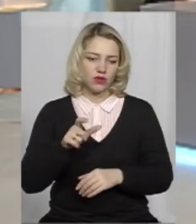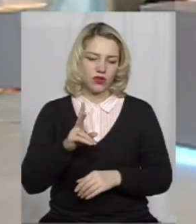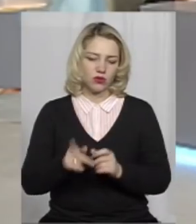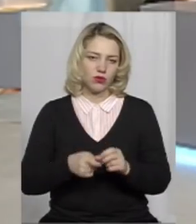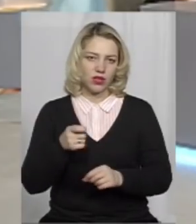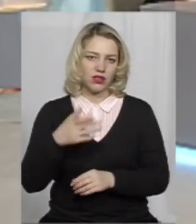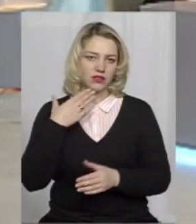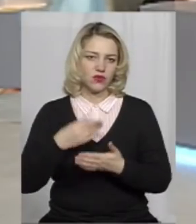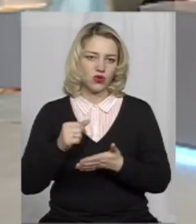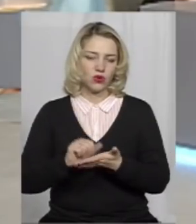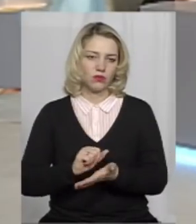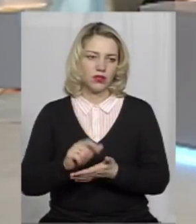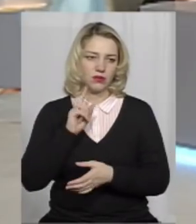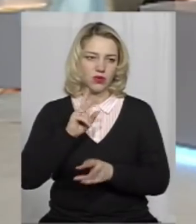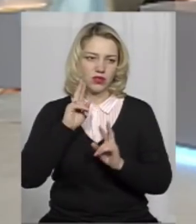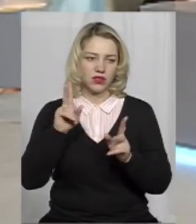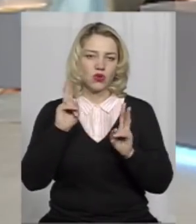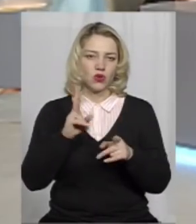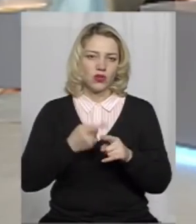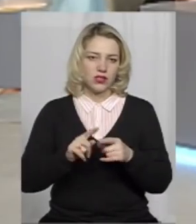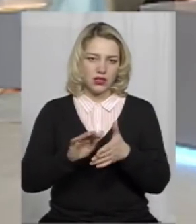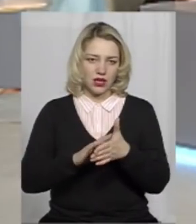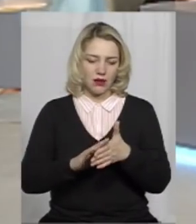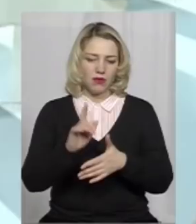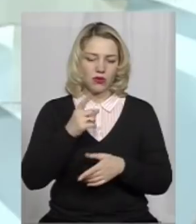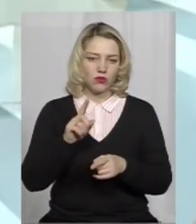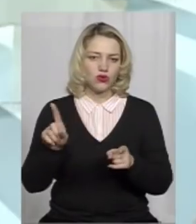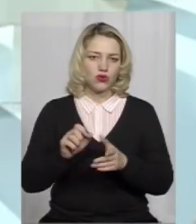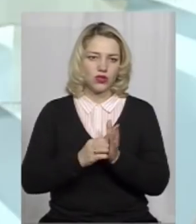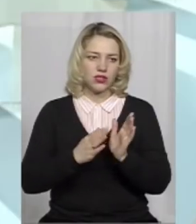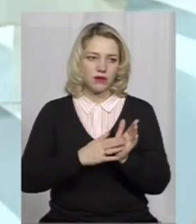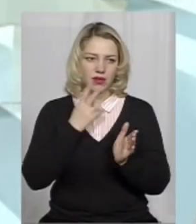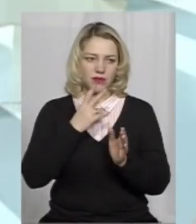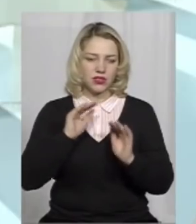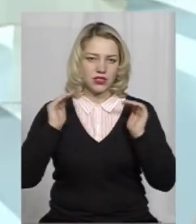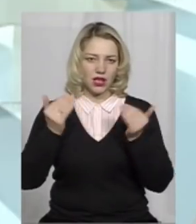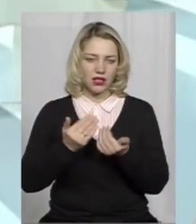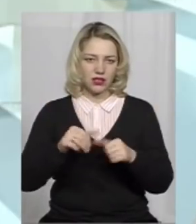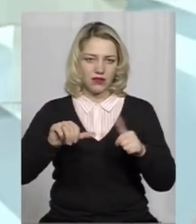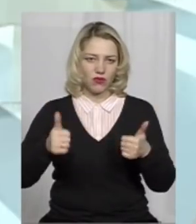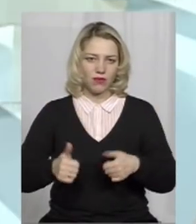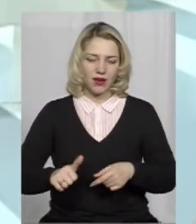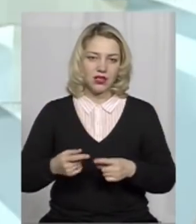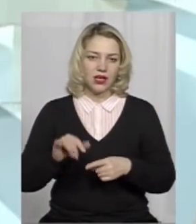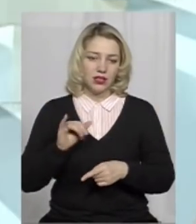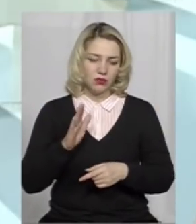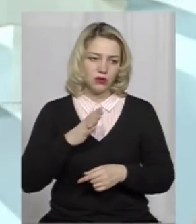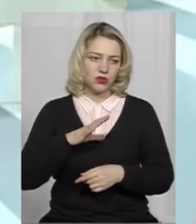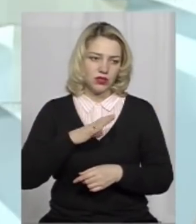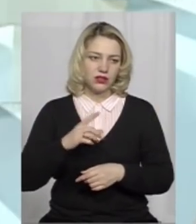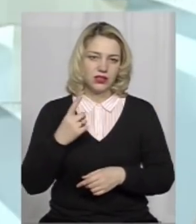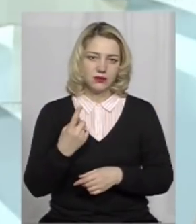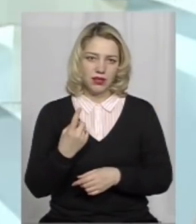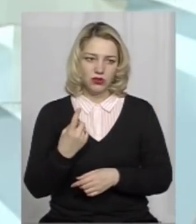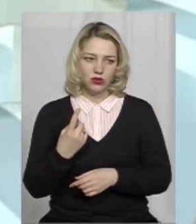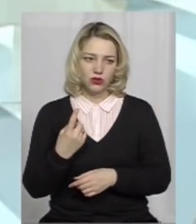подали свої документи. Поки що ми не знаємо, хто це, тому що реєстрація передбачає закритий формат. І будемо чекати вже